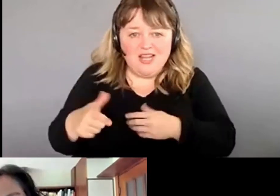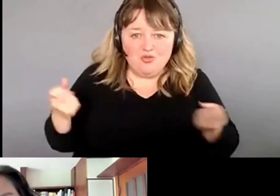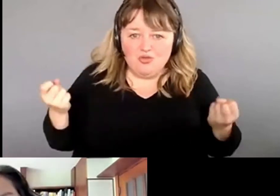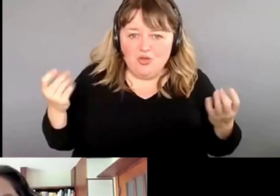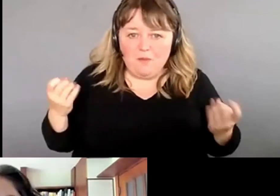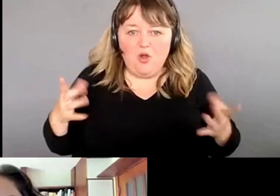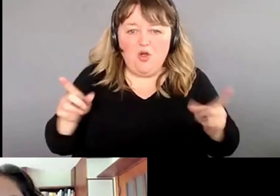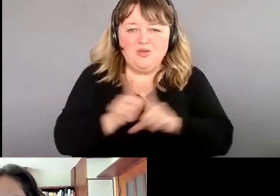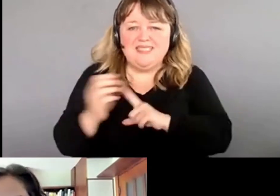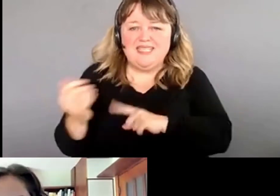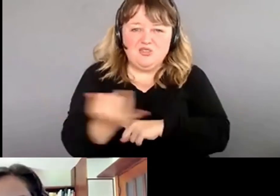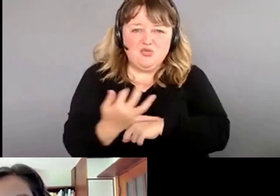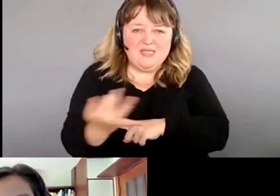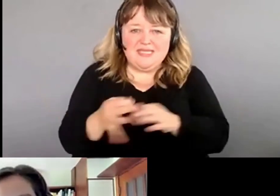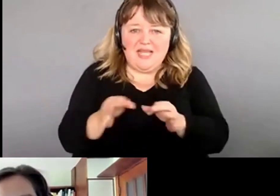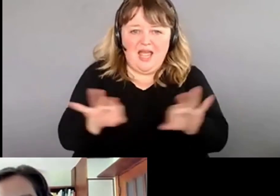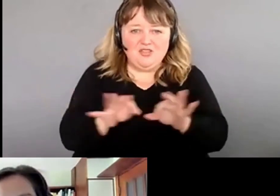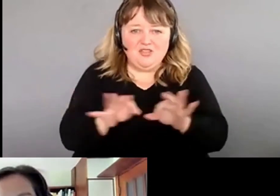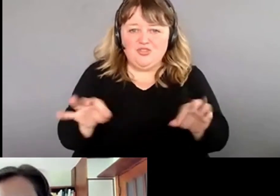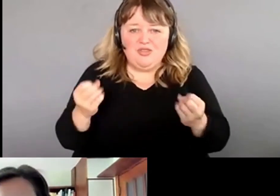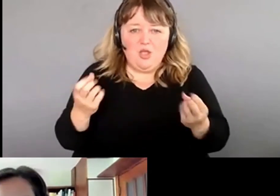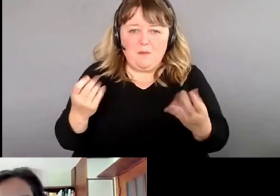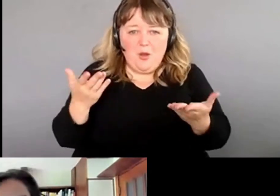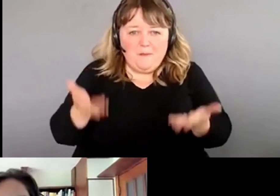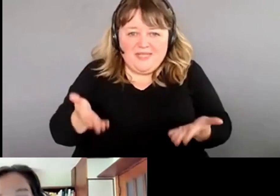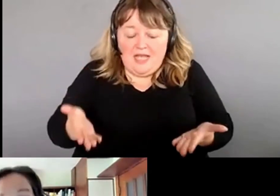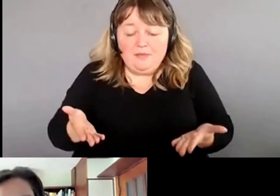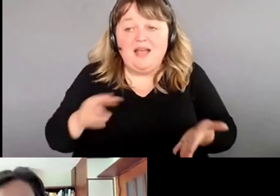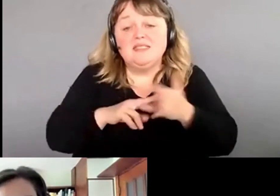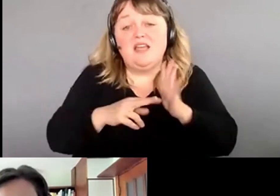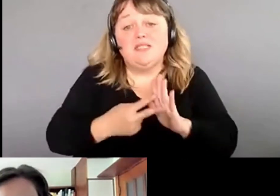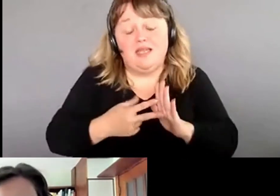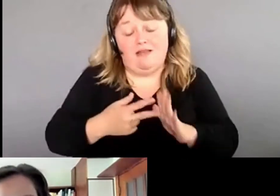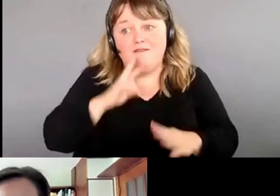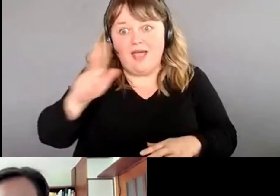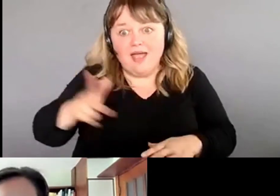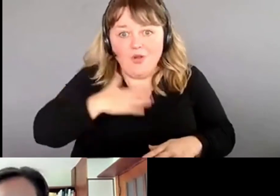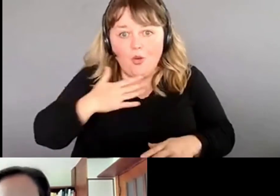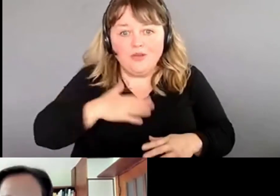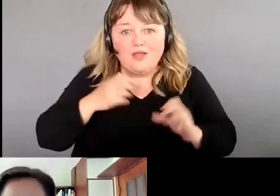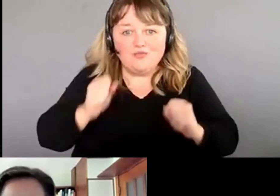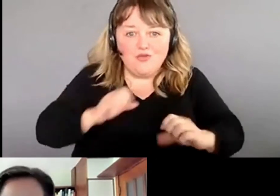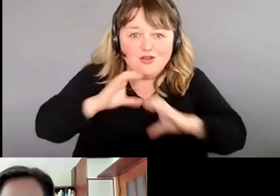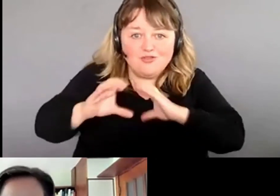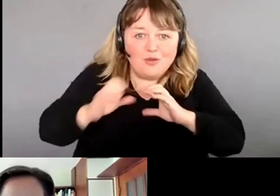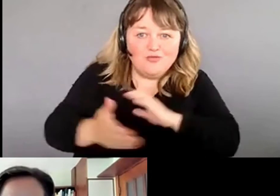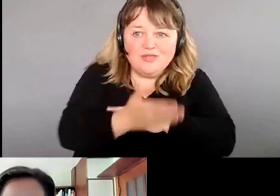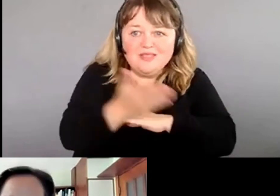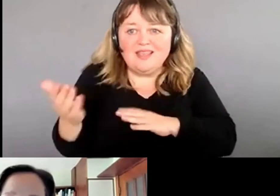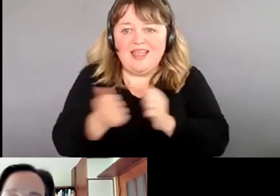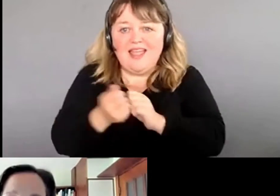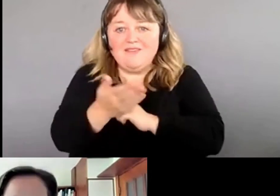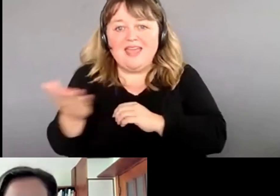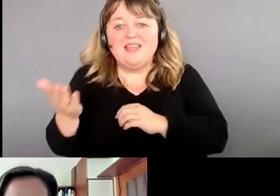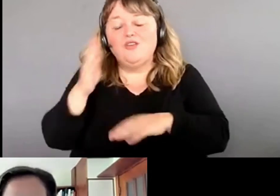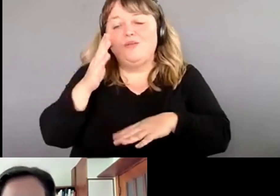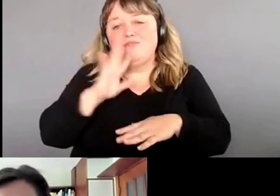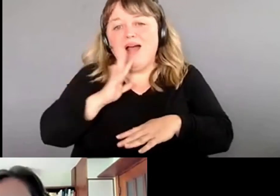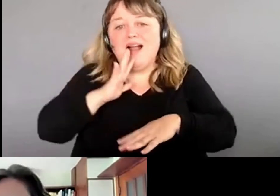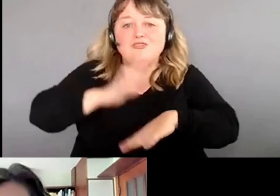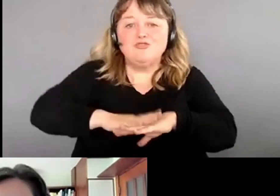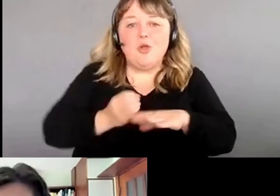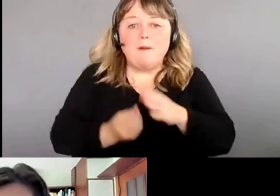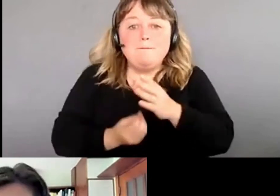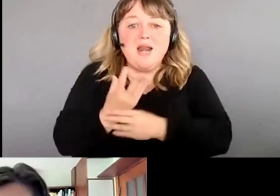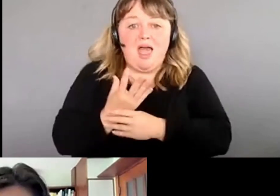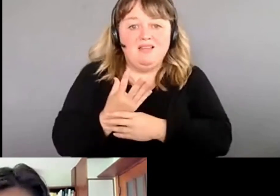en sous-titrage. Donc, je suis vraiment contente qu'on puisse parler ensemble de plantes que vous avez probablement déjà